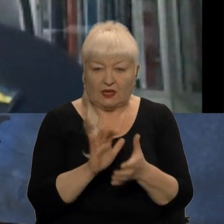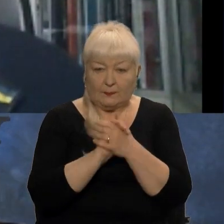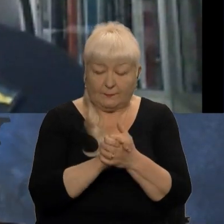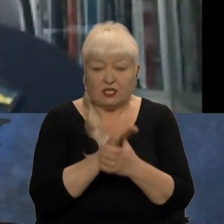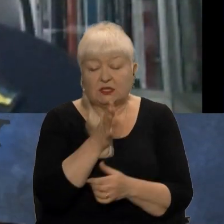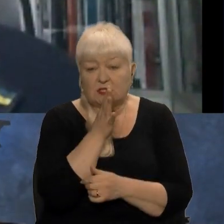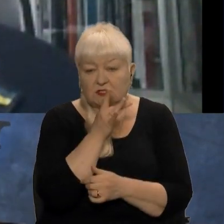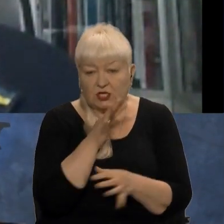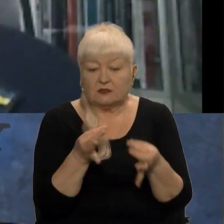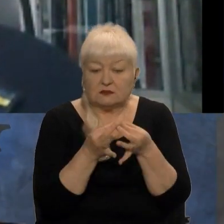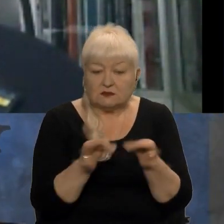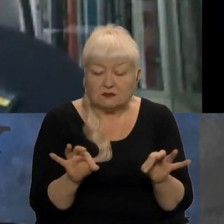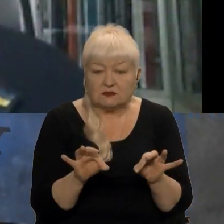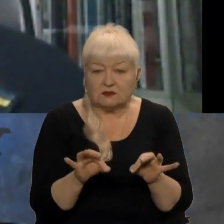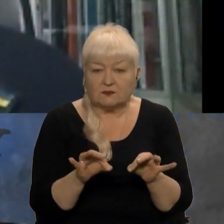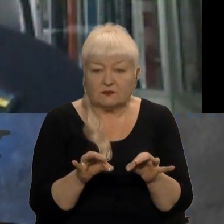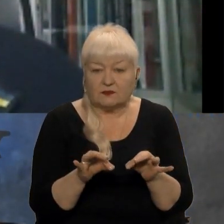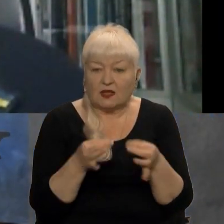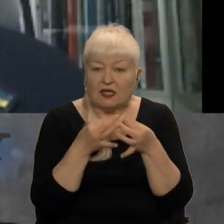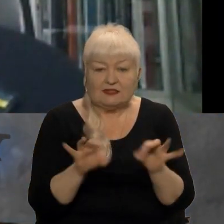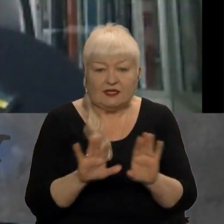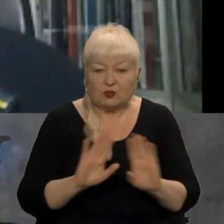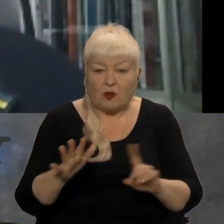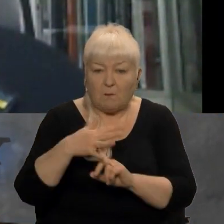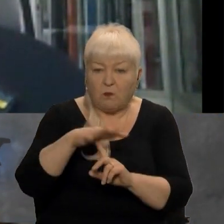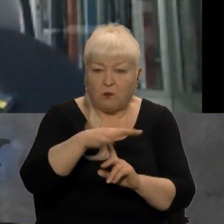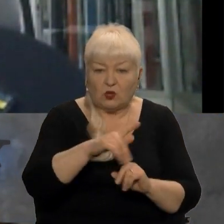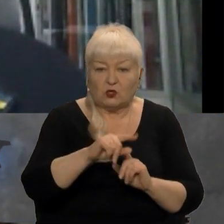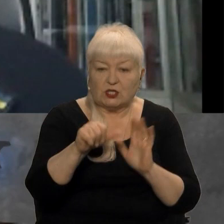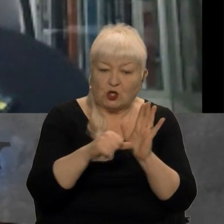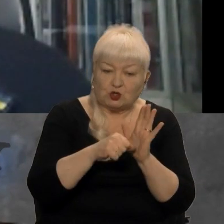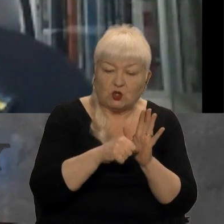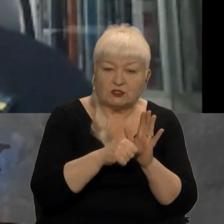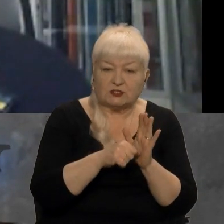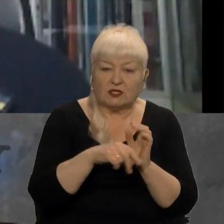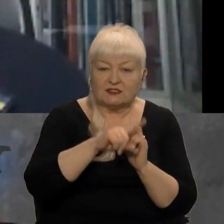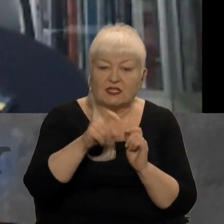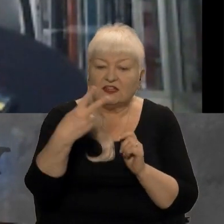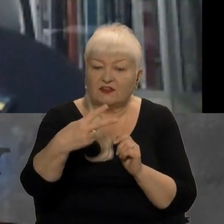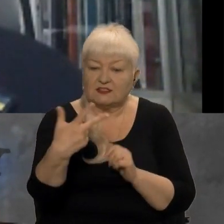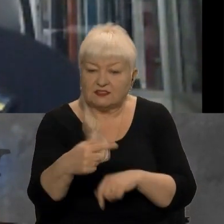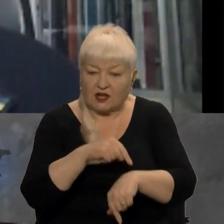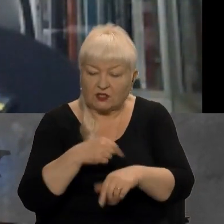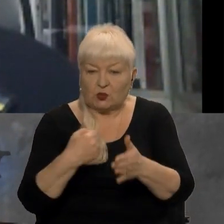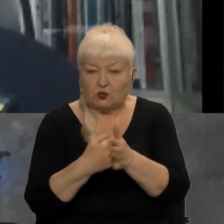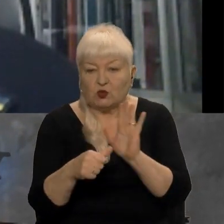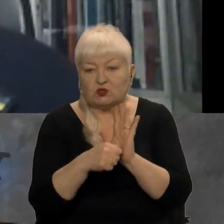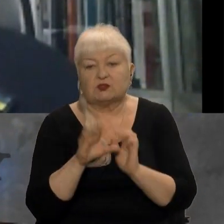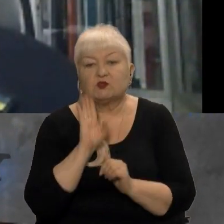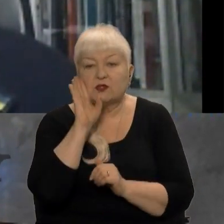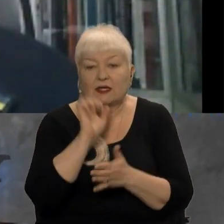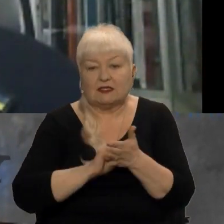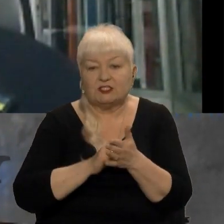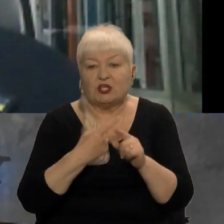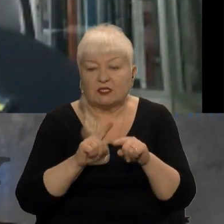не дозволялися польоти тільки з 23-ї години до 6-ї ранки через те,